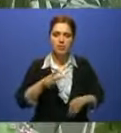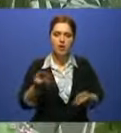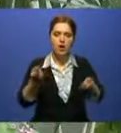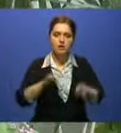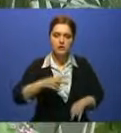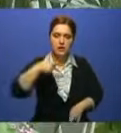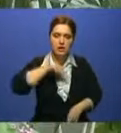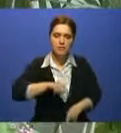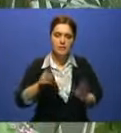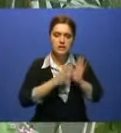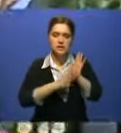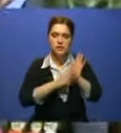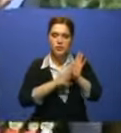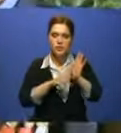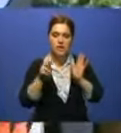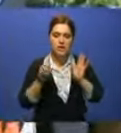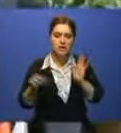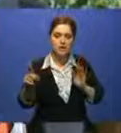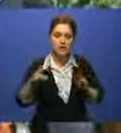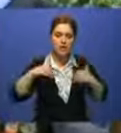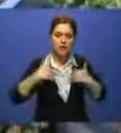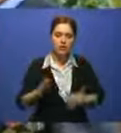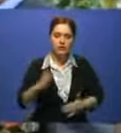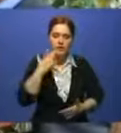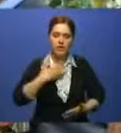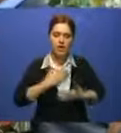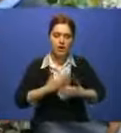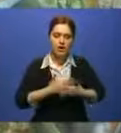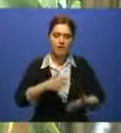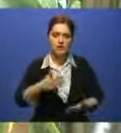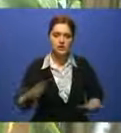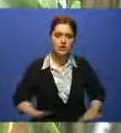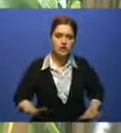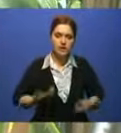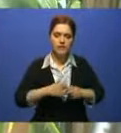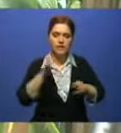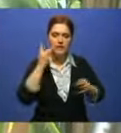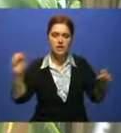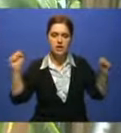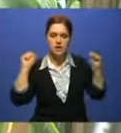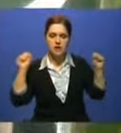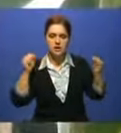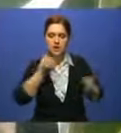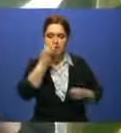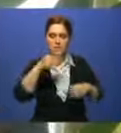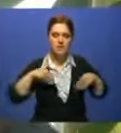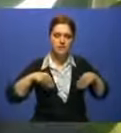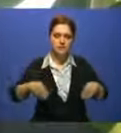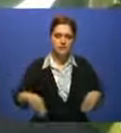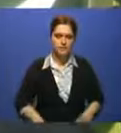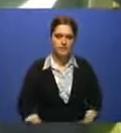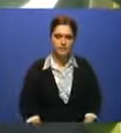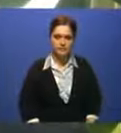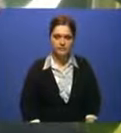себе. Однако в свои 90 с лишним фронтовик не унывает и ведет активный образ жизни. Регулярно делает зарядку и разводит цветы. Расцветает,